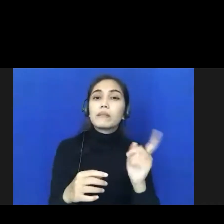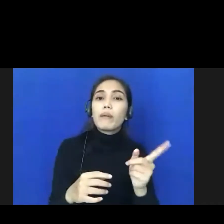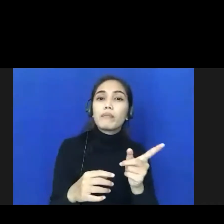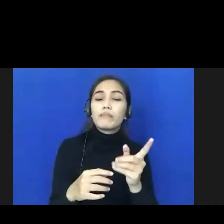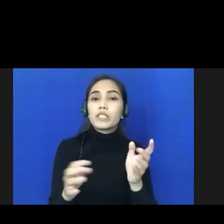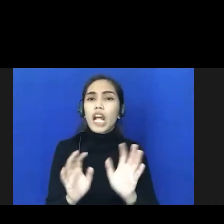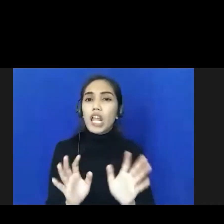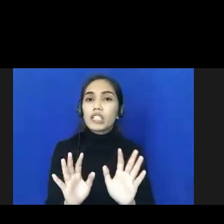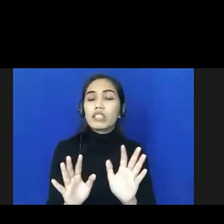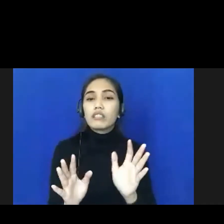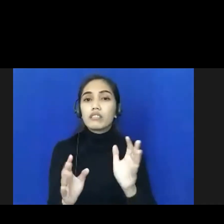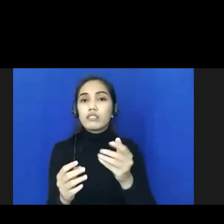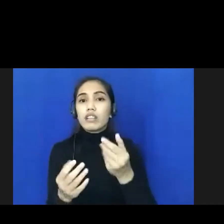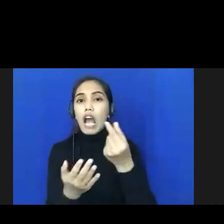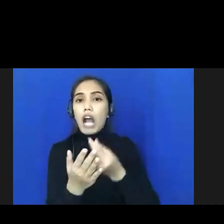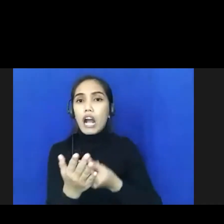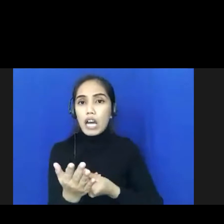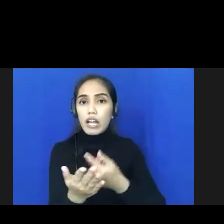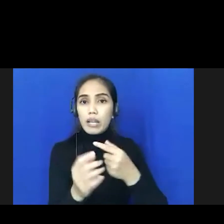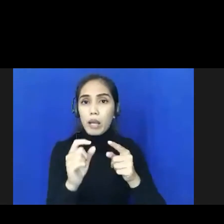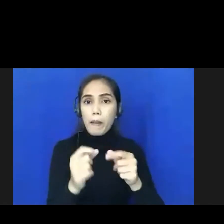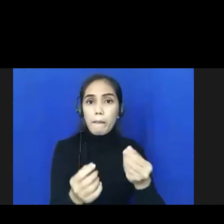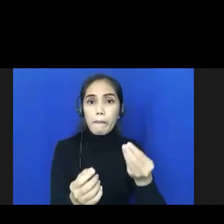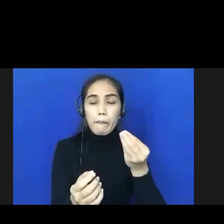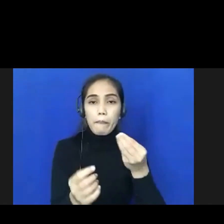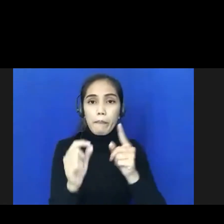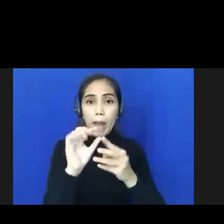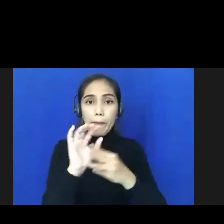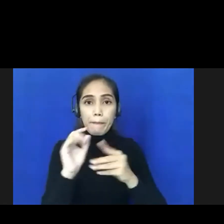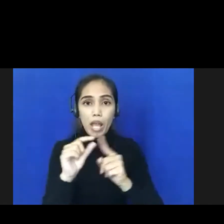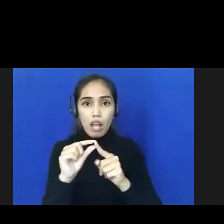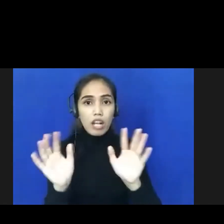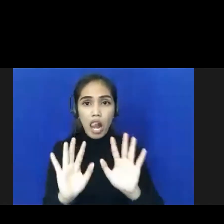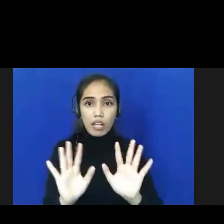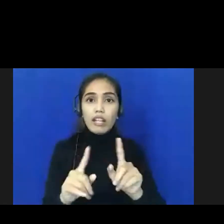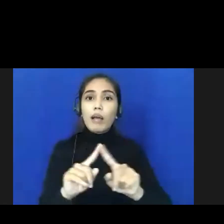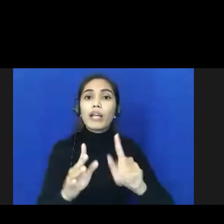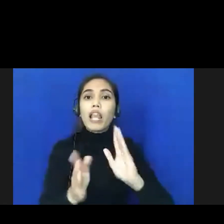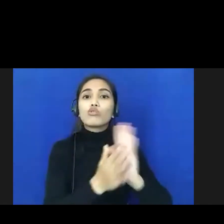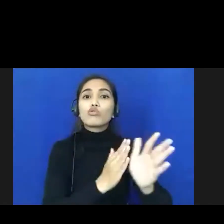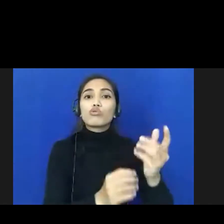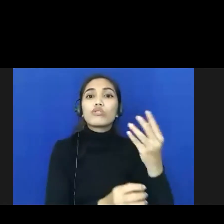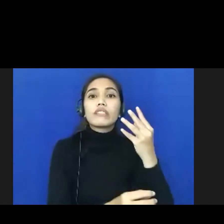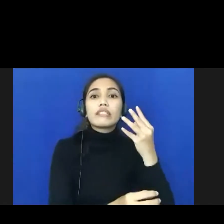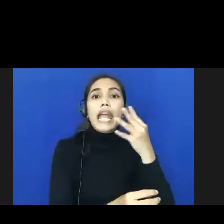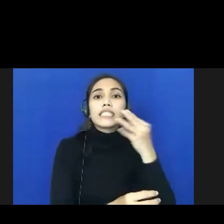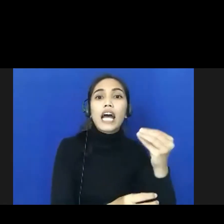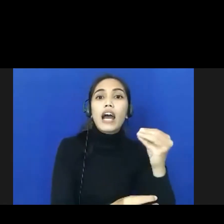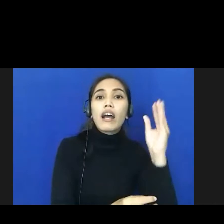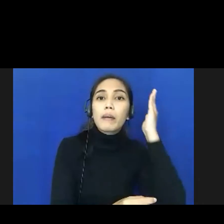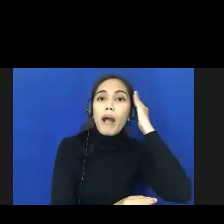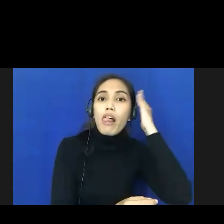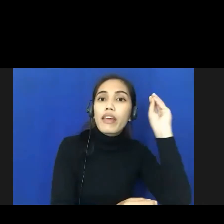menganggarkan PMT tetapi di desa yang langsung bersama-sama dengan masyarakat disana dan kepala desa